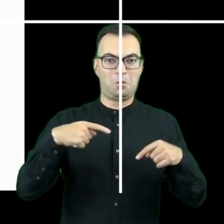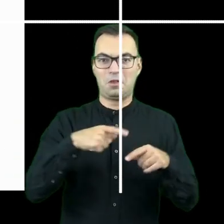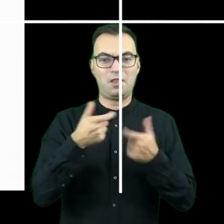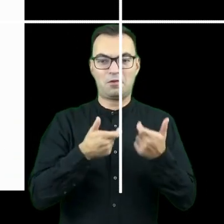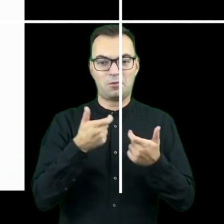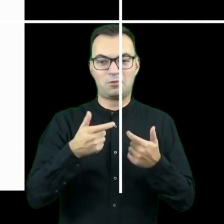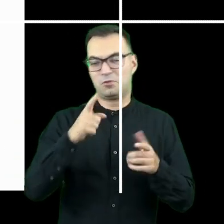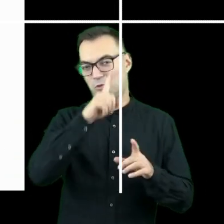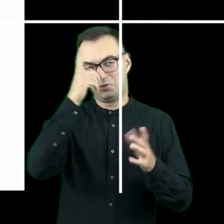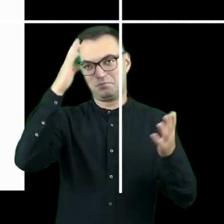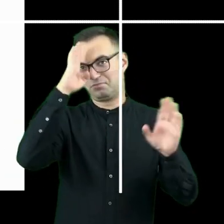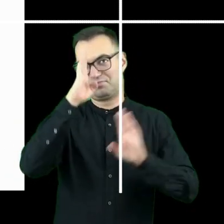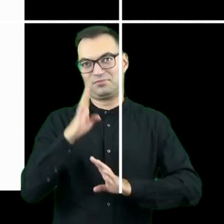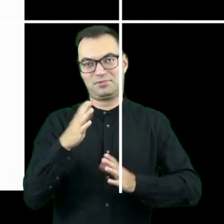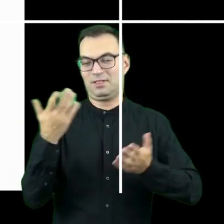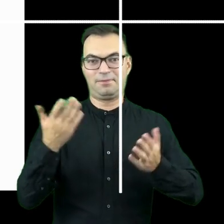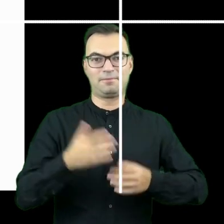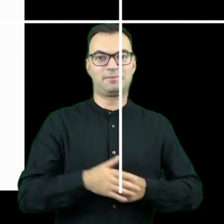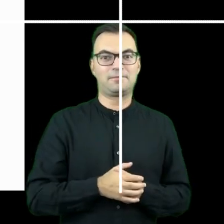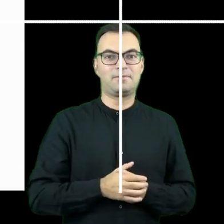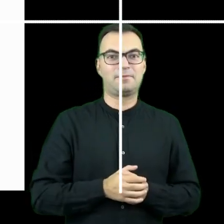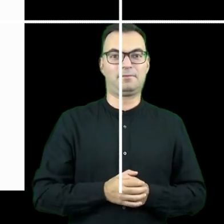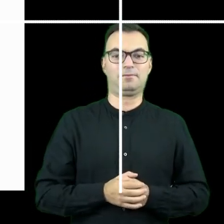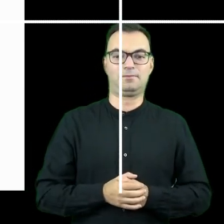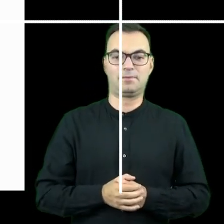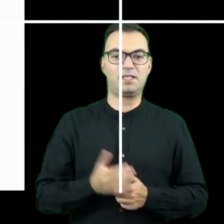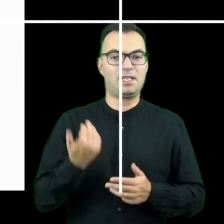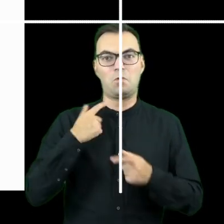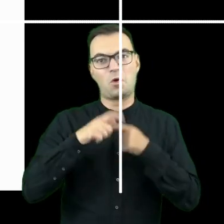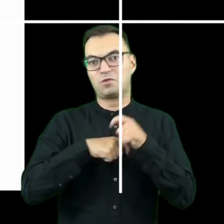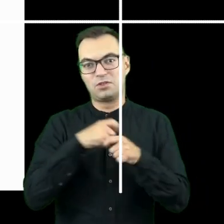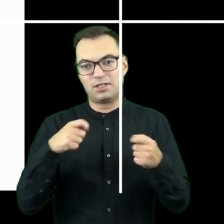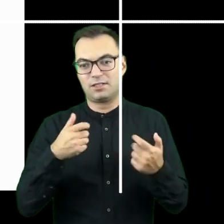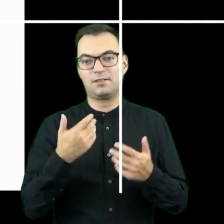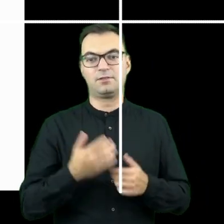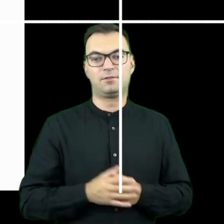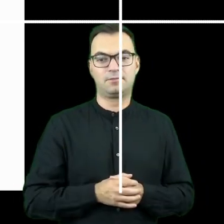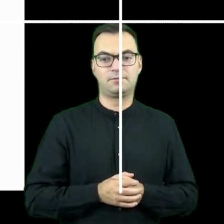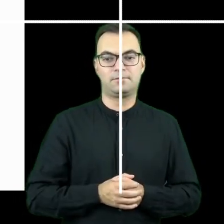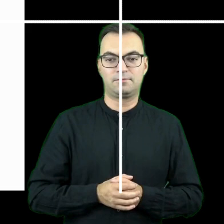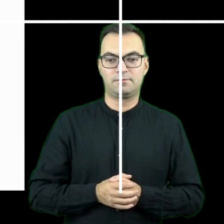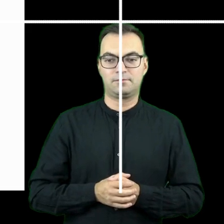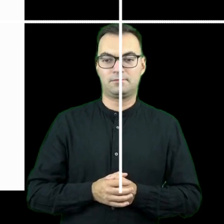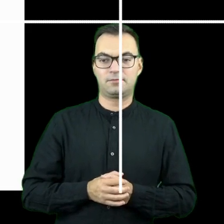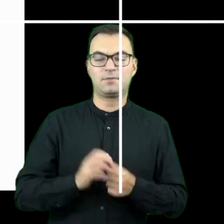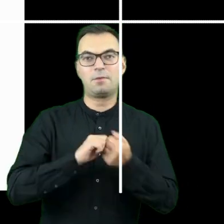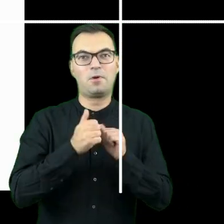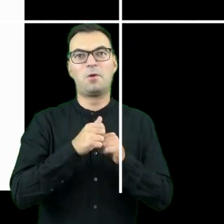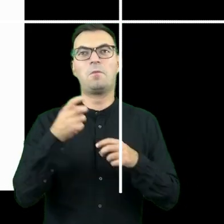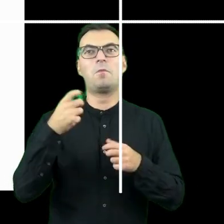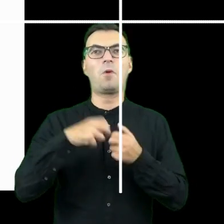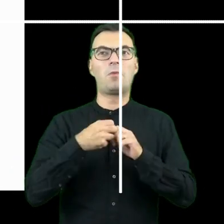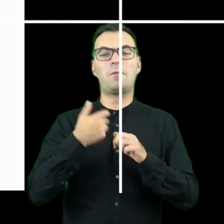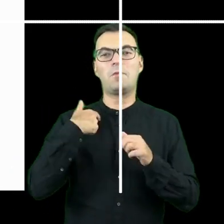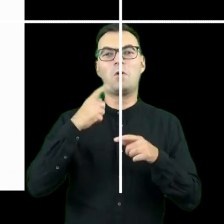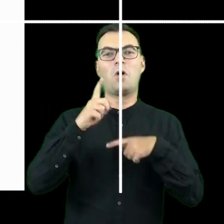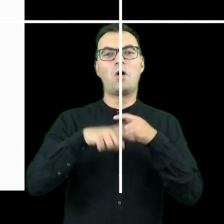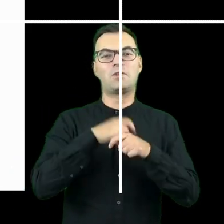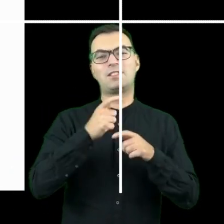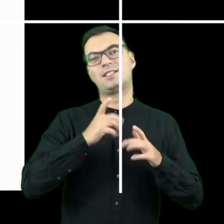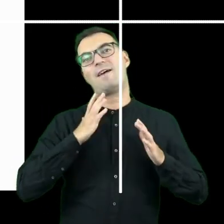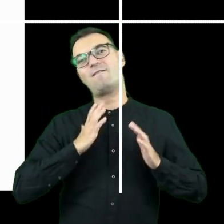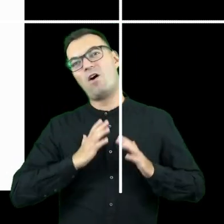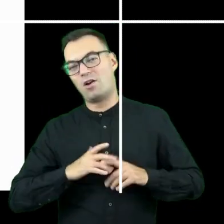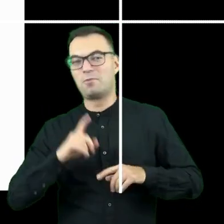istniało, i dlatego to rozwiązanie nie istniało, ten problem nie był rozwiązywany, lub był rozwiązywany zbyt